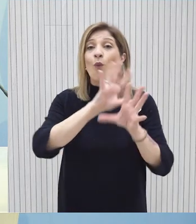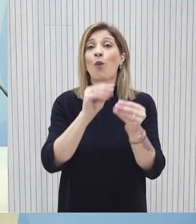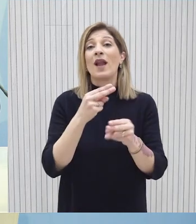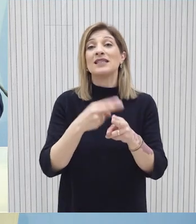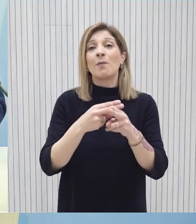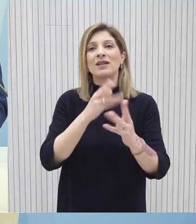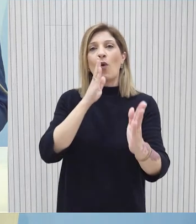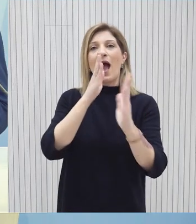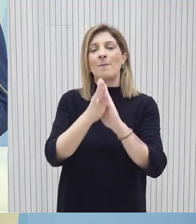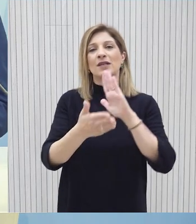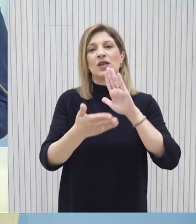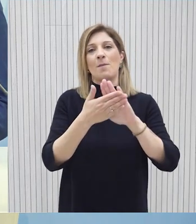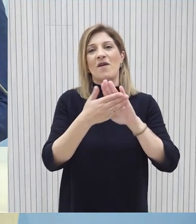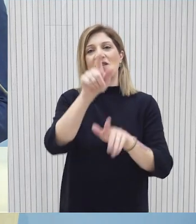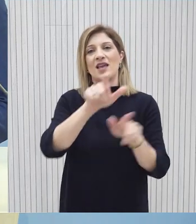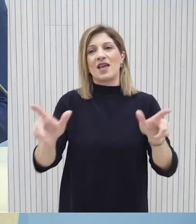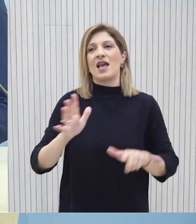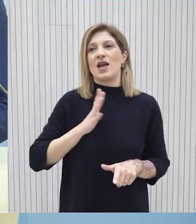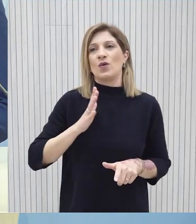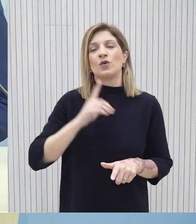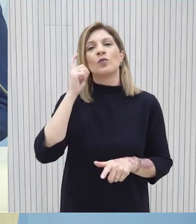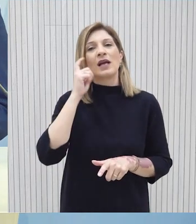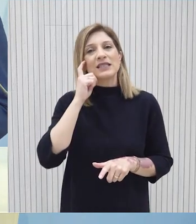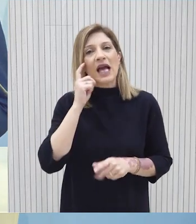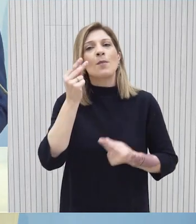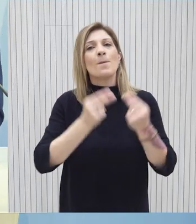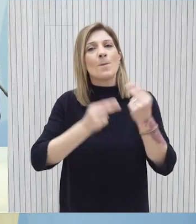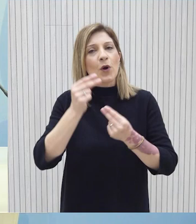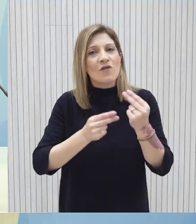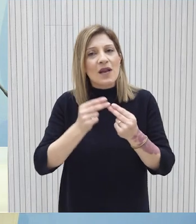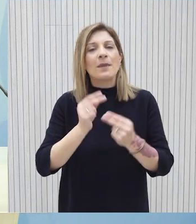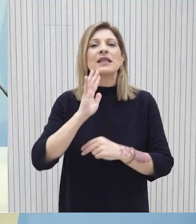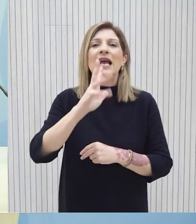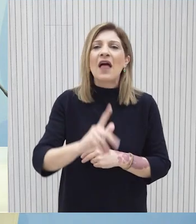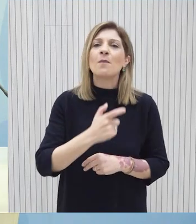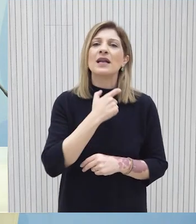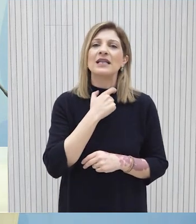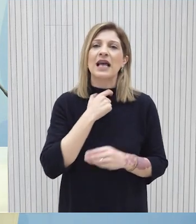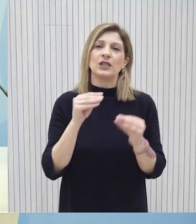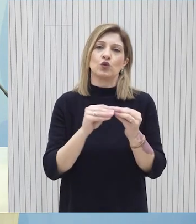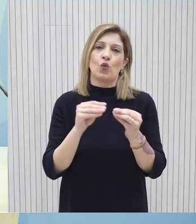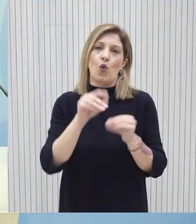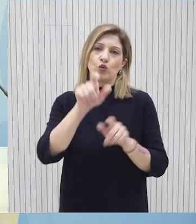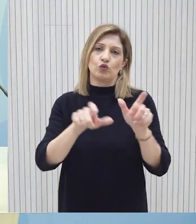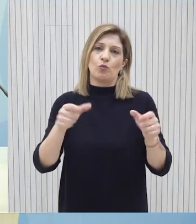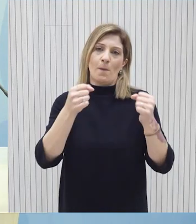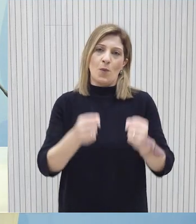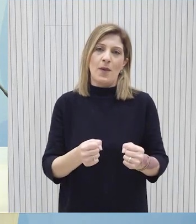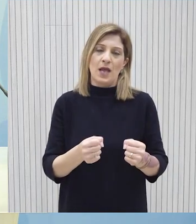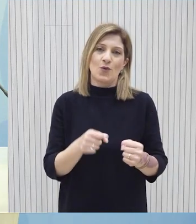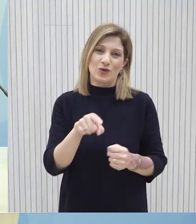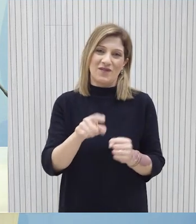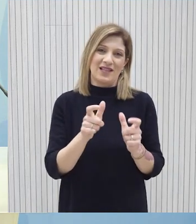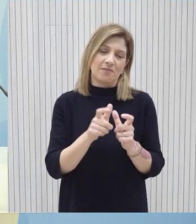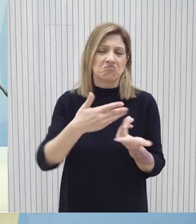προς τους πολίτες που γνωρίζει καλύτερα από τον καθένα τα προβλήματα και τις καθημερινές ανάγκες των πολιτών που διαμένουν σε αυτές